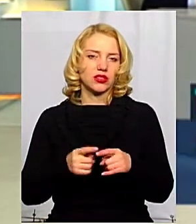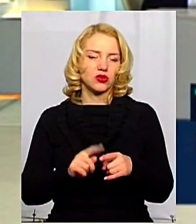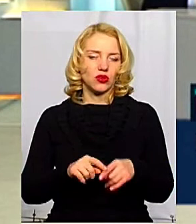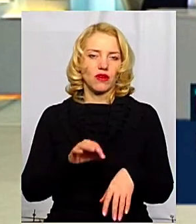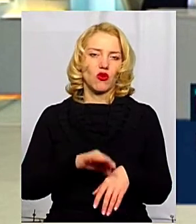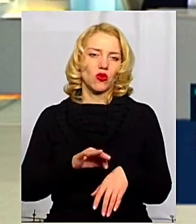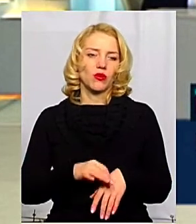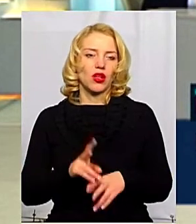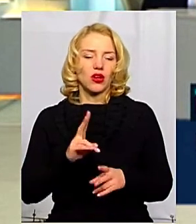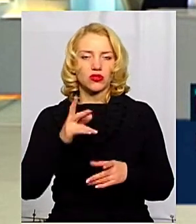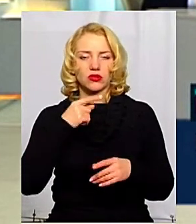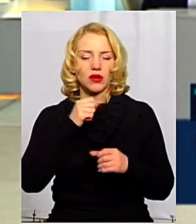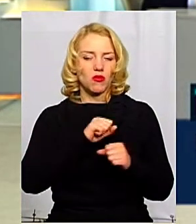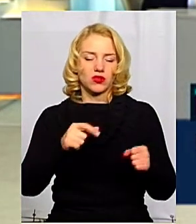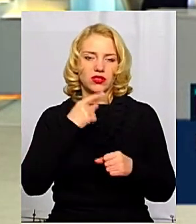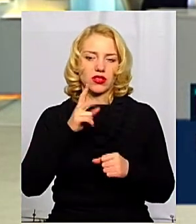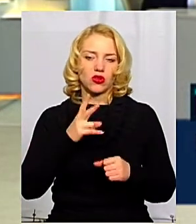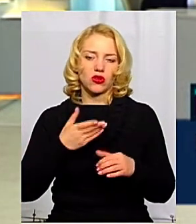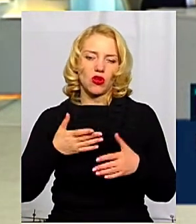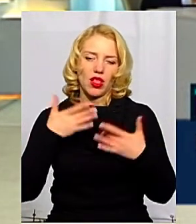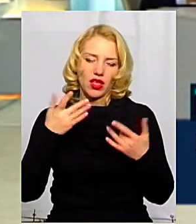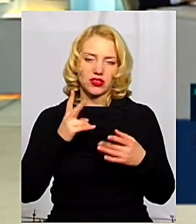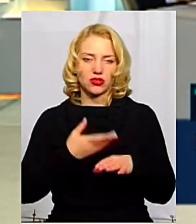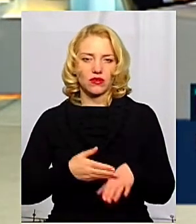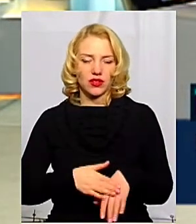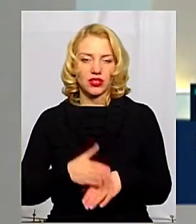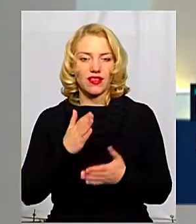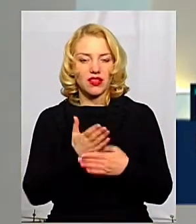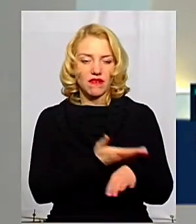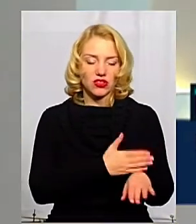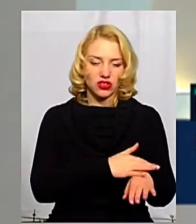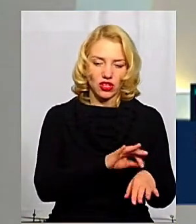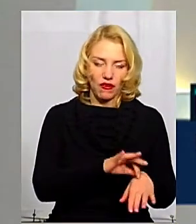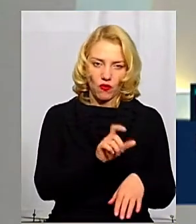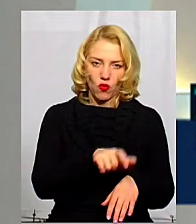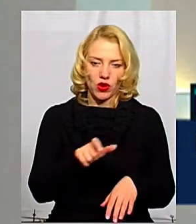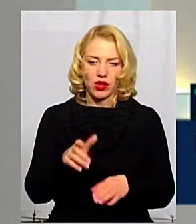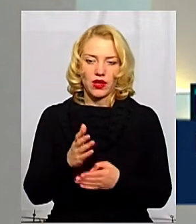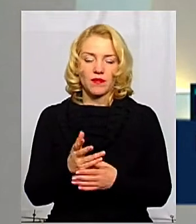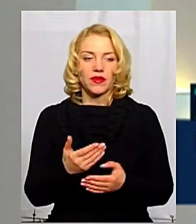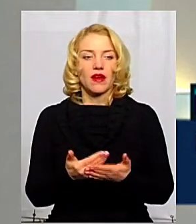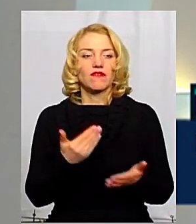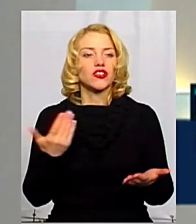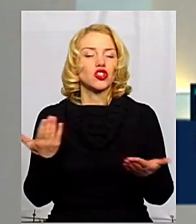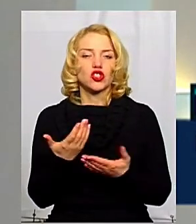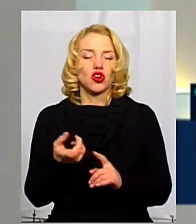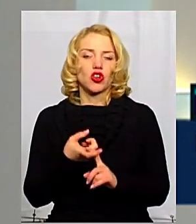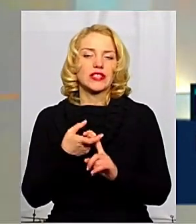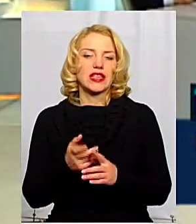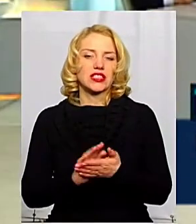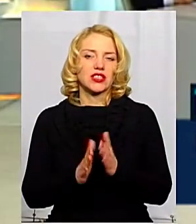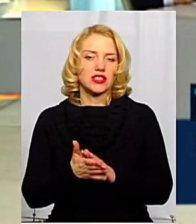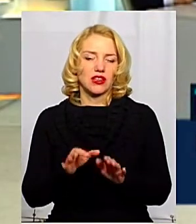сказати, хто легше, хто важче. Є важкі хворі. А цього залежить от стан хворого? Ви знаєте,